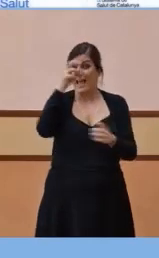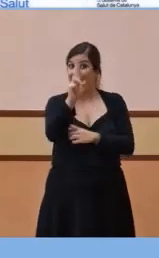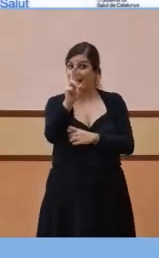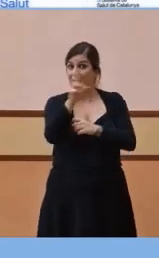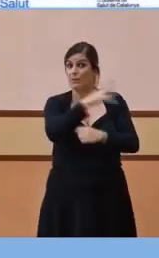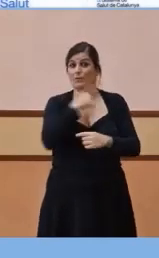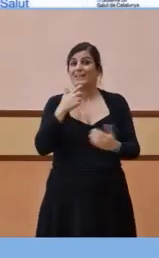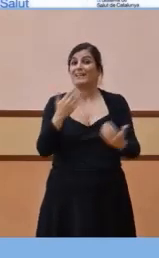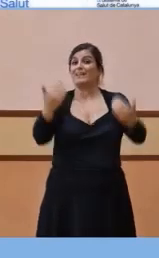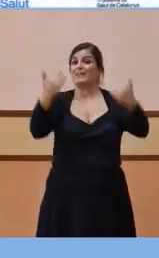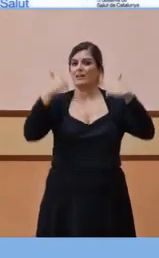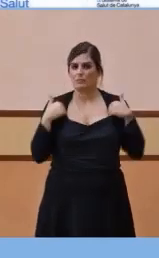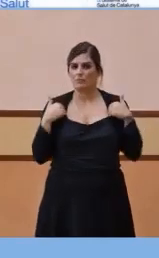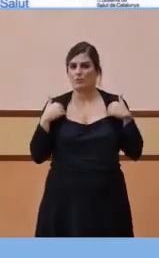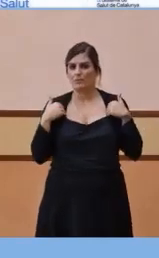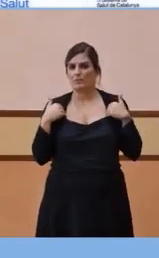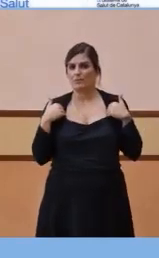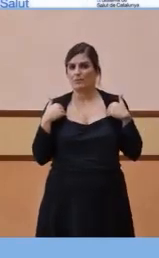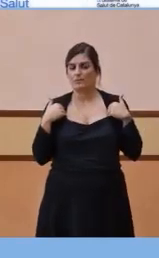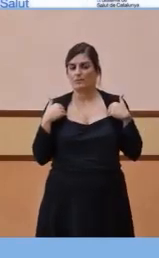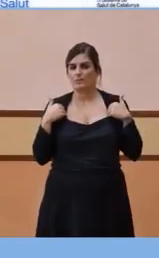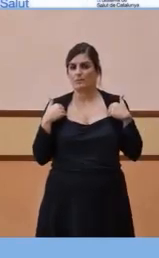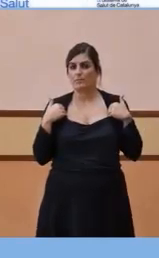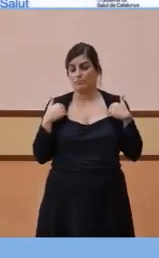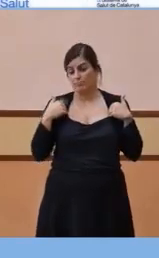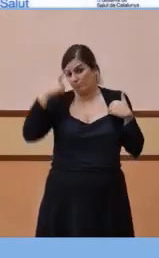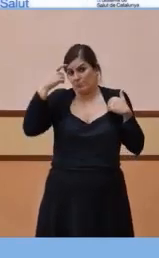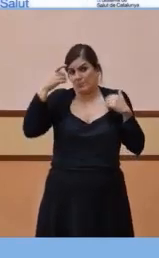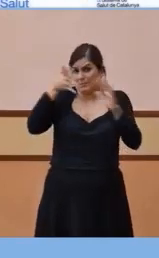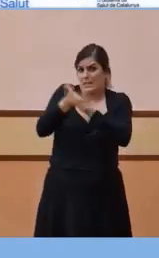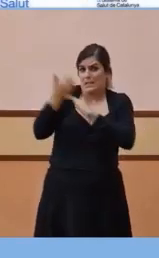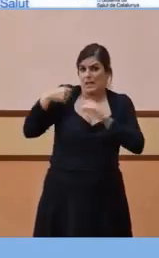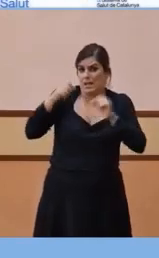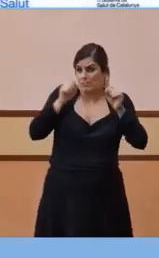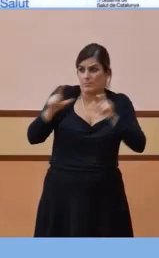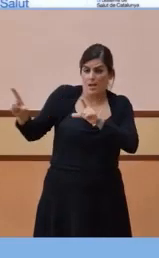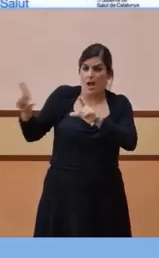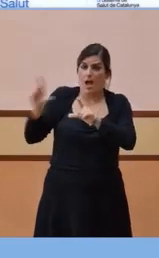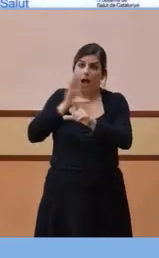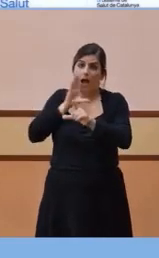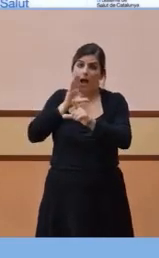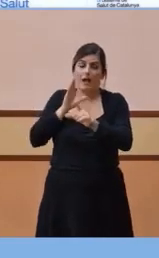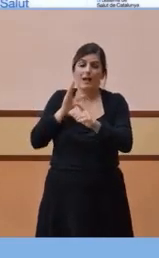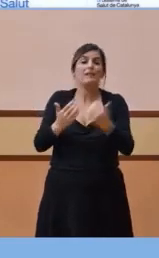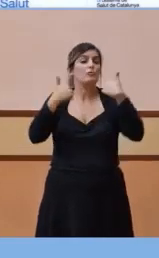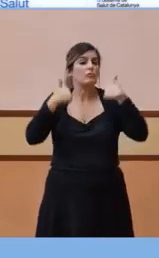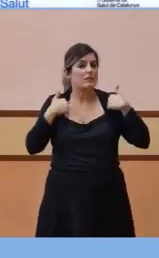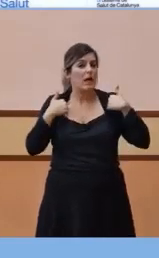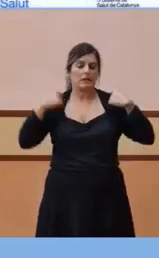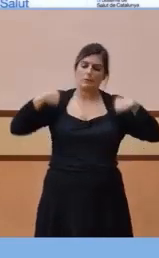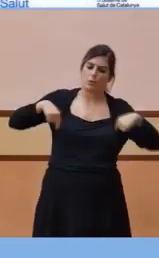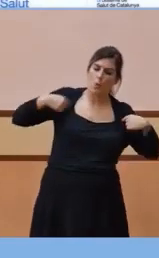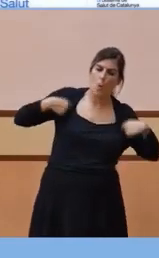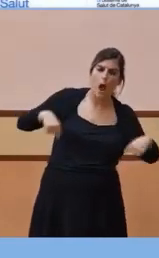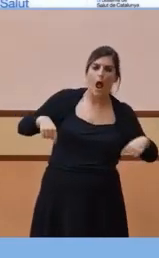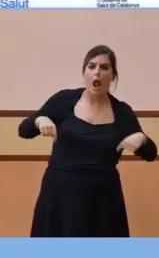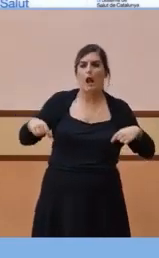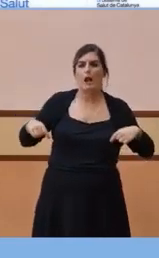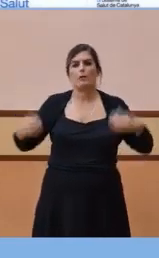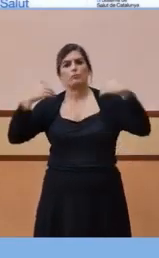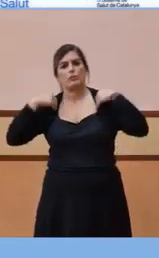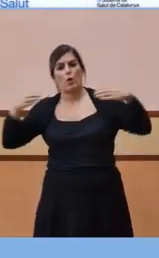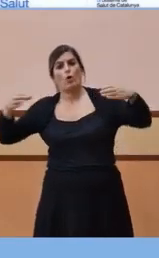i és la diapositiva que hem posat abans, la responsabilitat que hem de tenir tots, els familiars, etcètera,